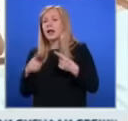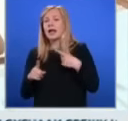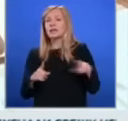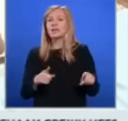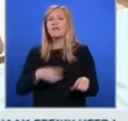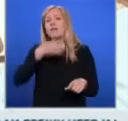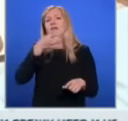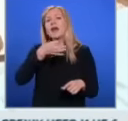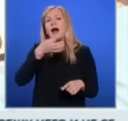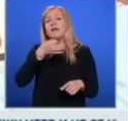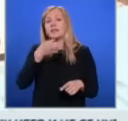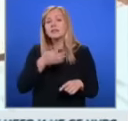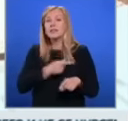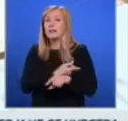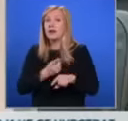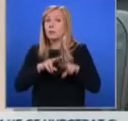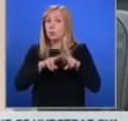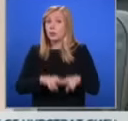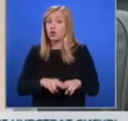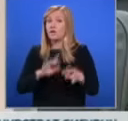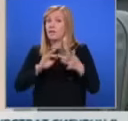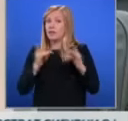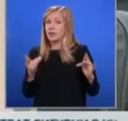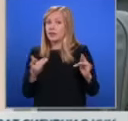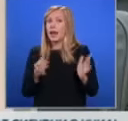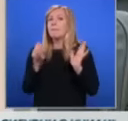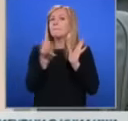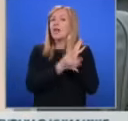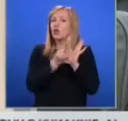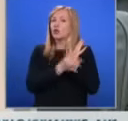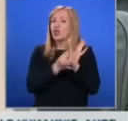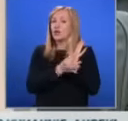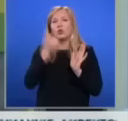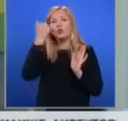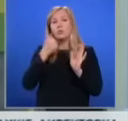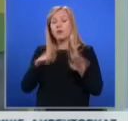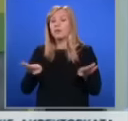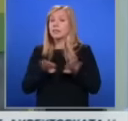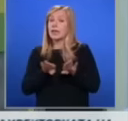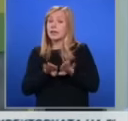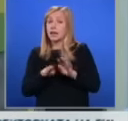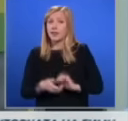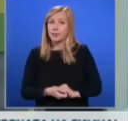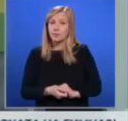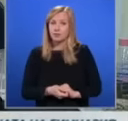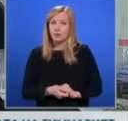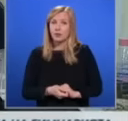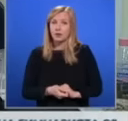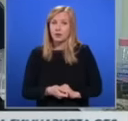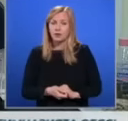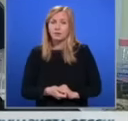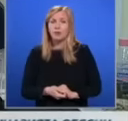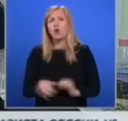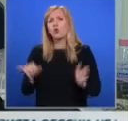и времето за престой в мрежата сред учениците. Приложенията, в които сърфират, също са еднакви. И съм ютубър.